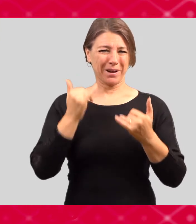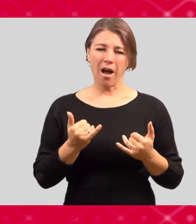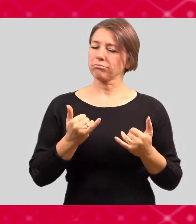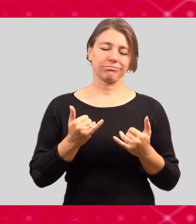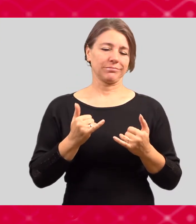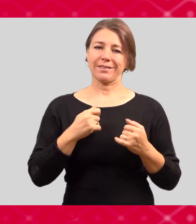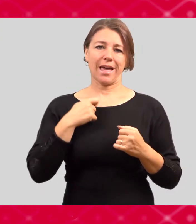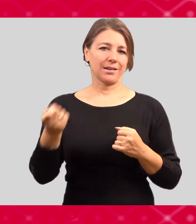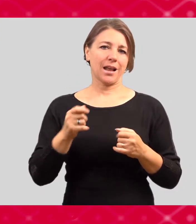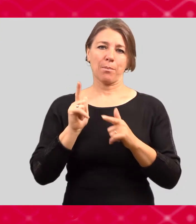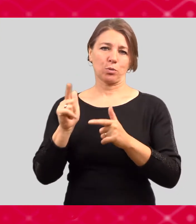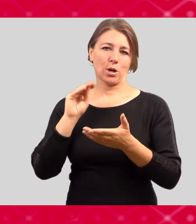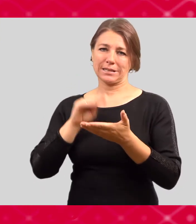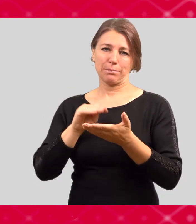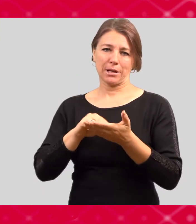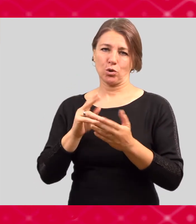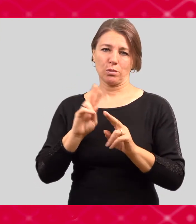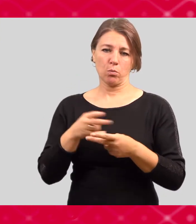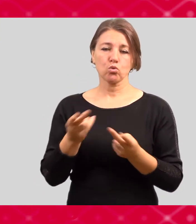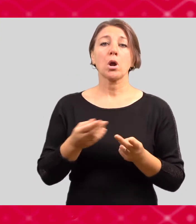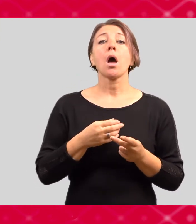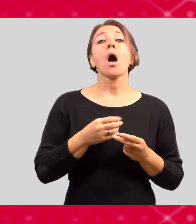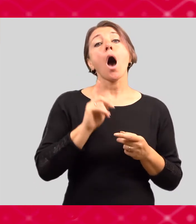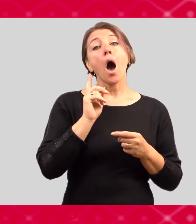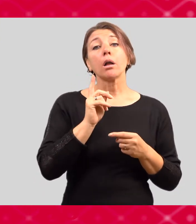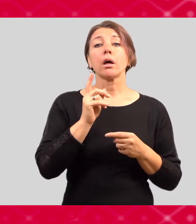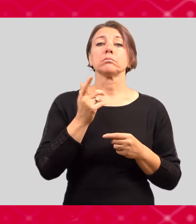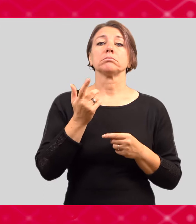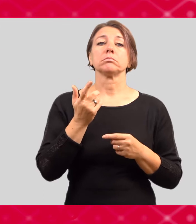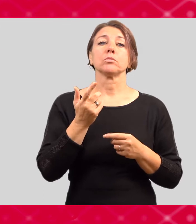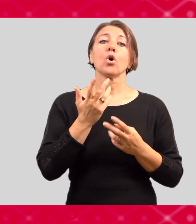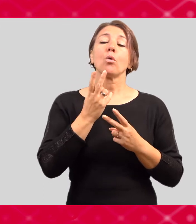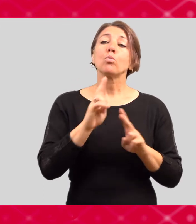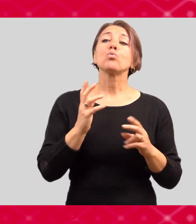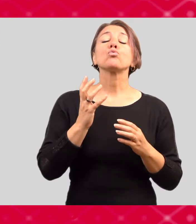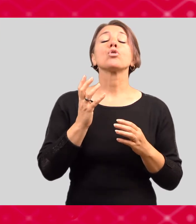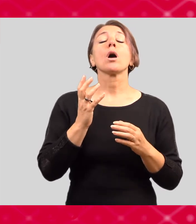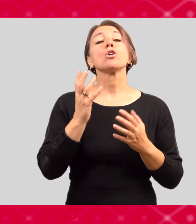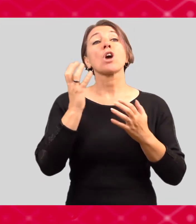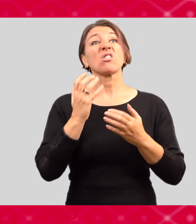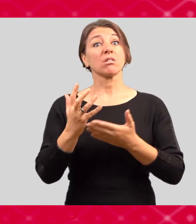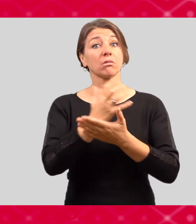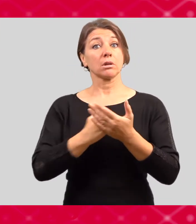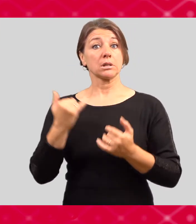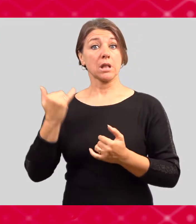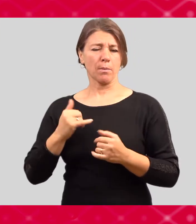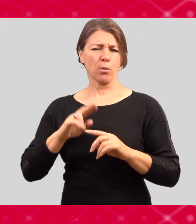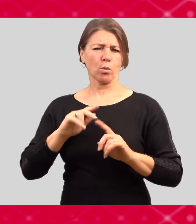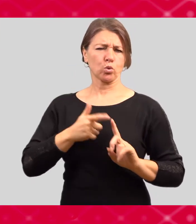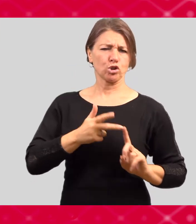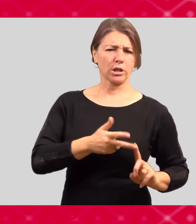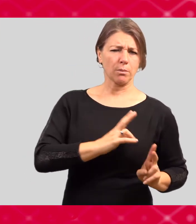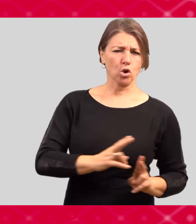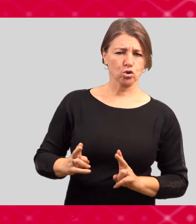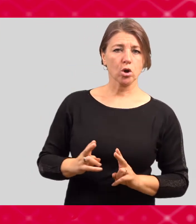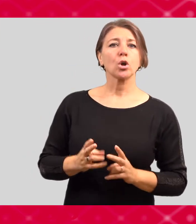v základní míře nárok. Může si zažádat, pakliže splňuje podmínky nízkého příjmu, které uvedu